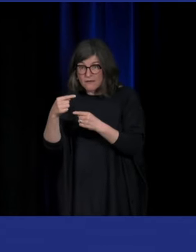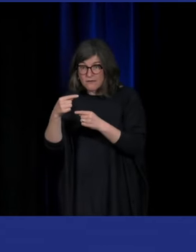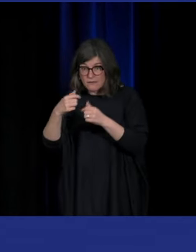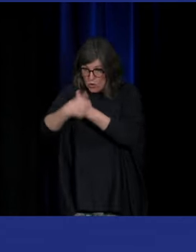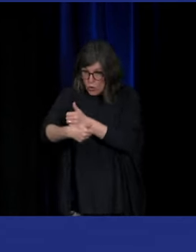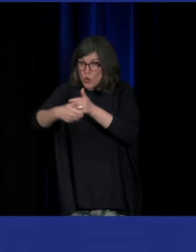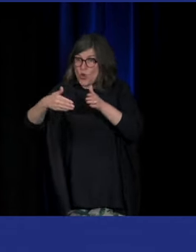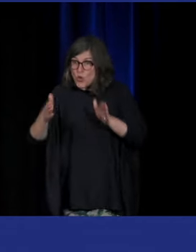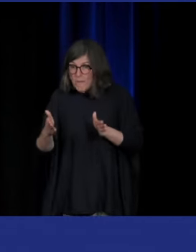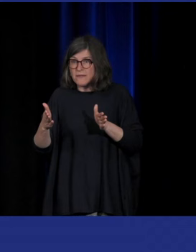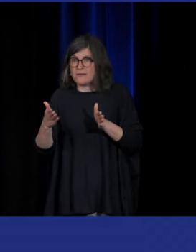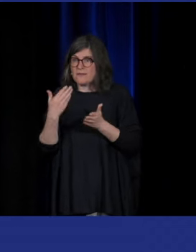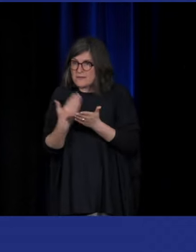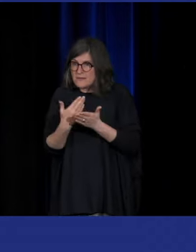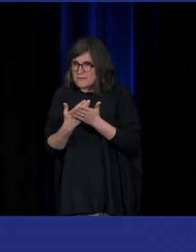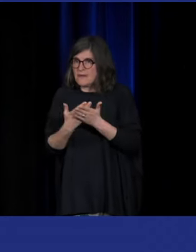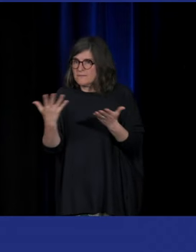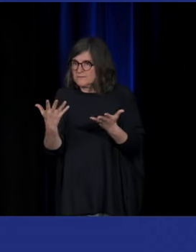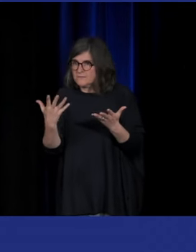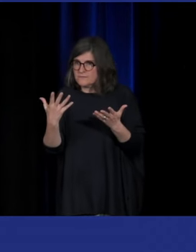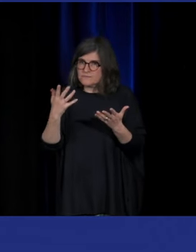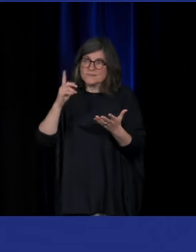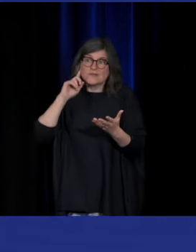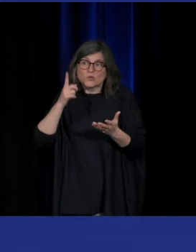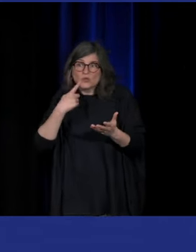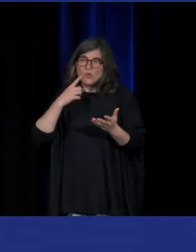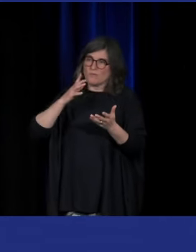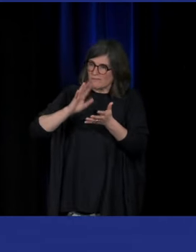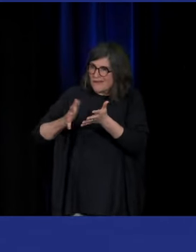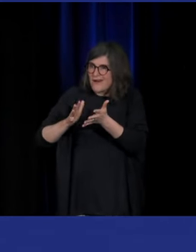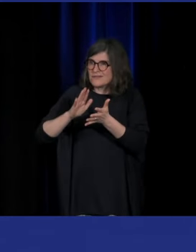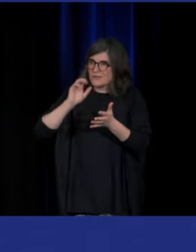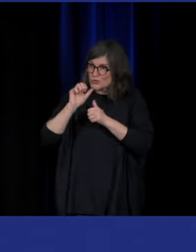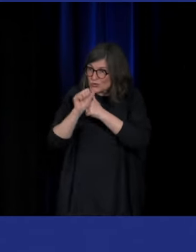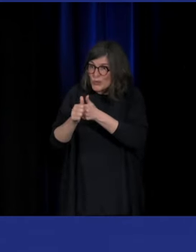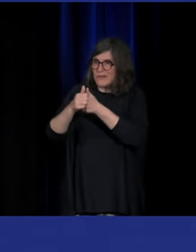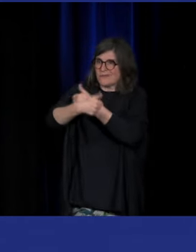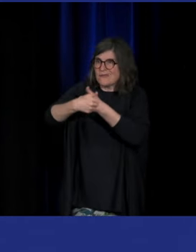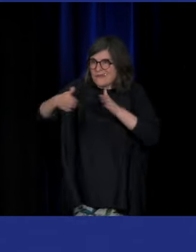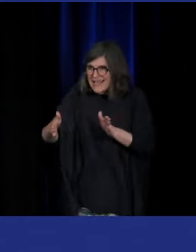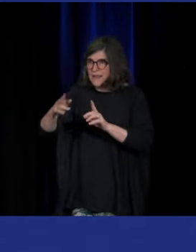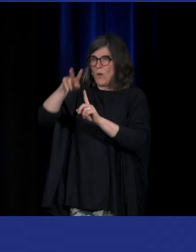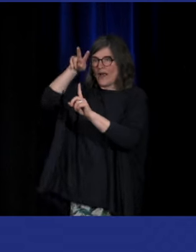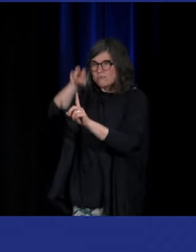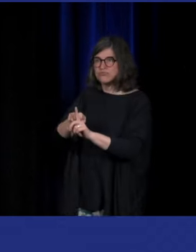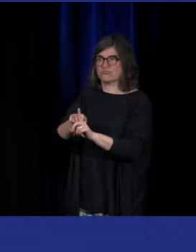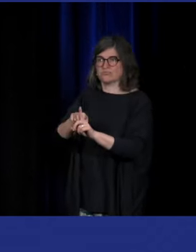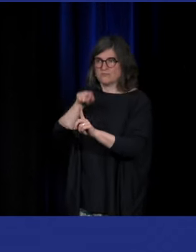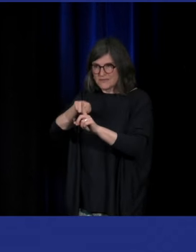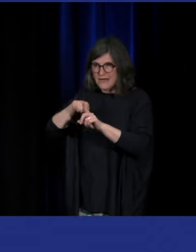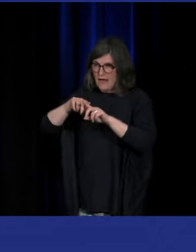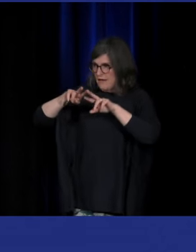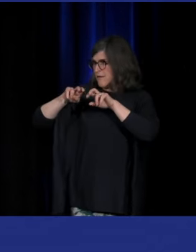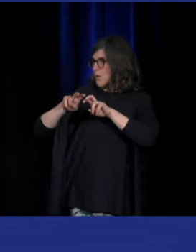des dev studies c'est-à-dire une conception des sourds et des signes à partir d'une catégorie socio-anthropologie dans laquelle on étudie depuis le début des sciences